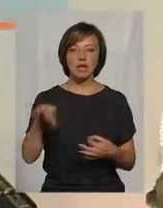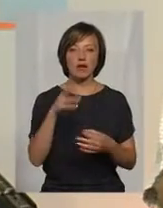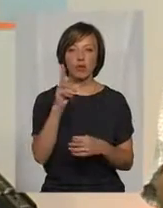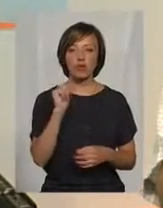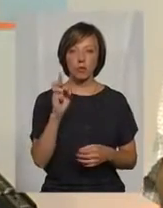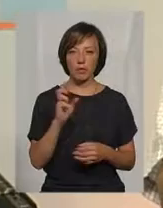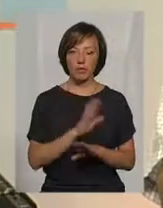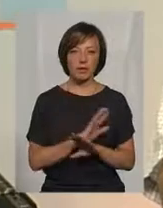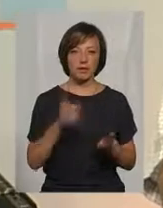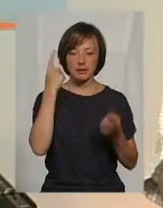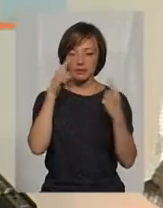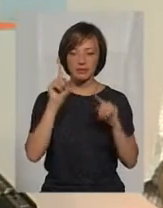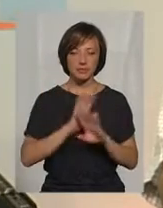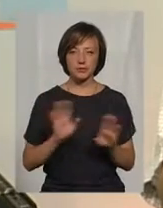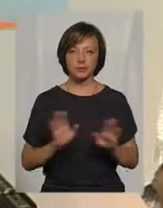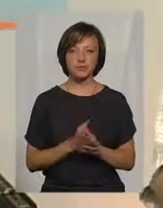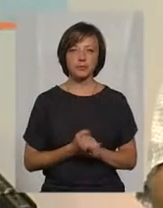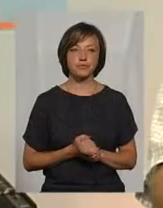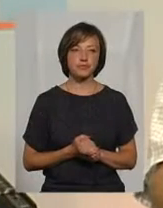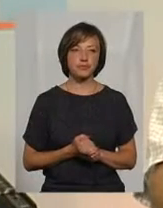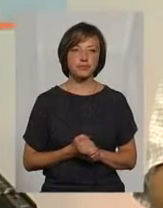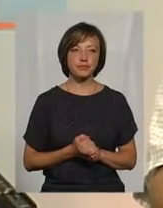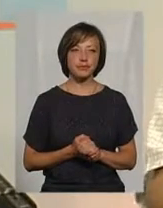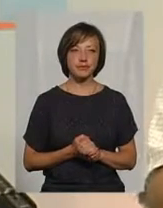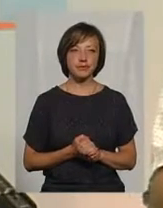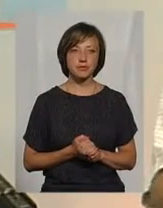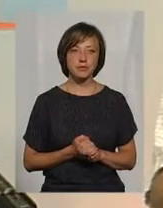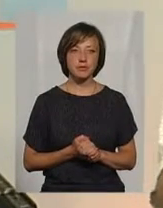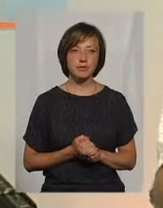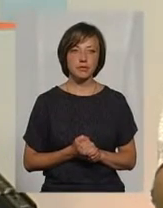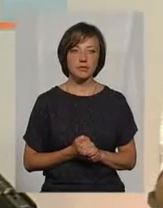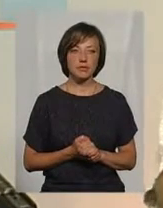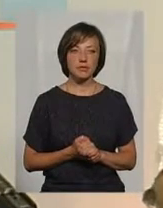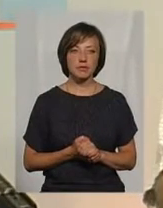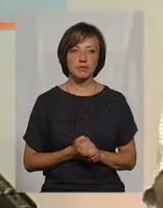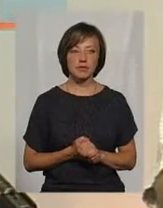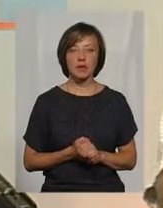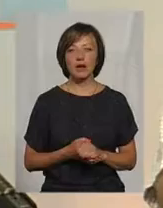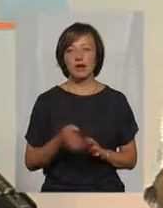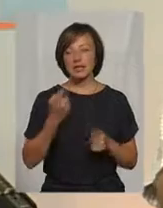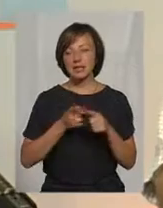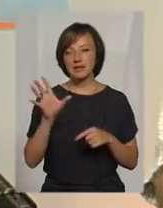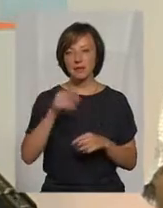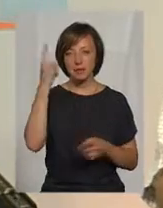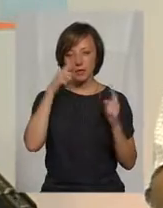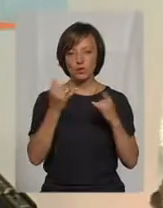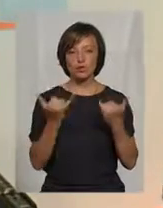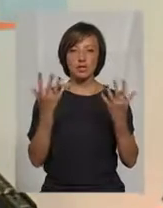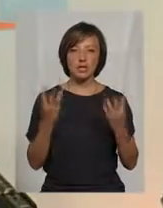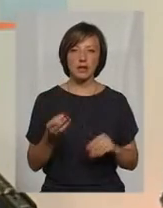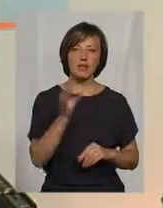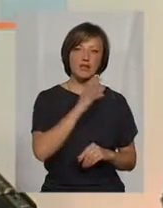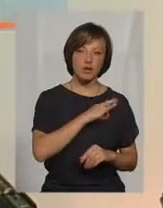кубічні метри на опалення. Це все міфи. Тому на сьогоднішній день